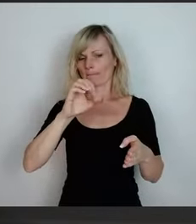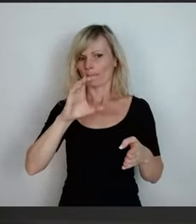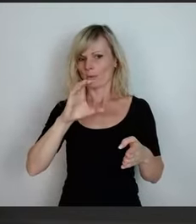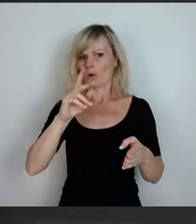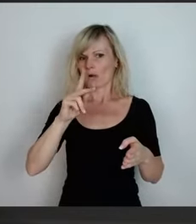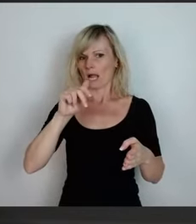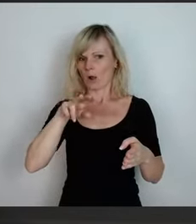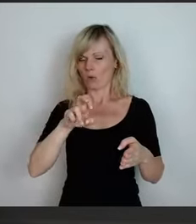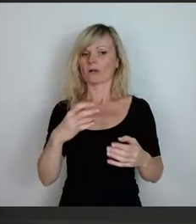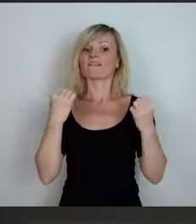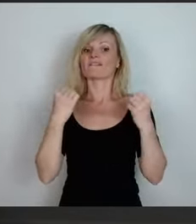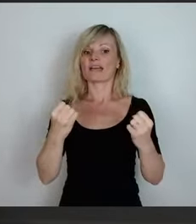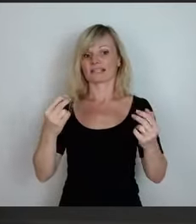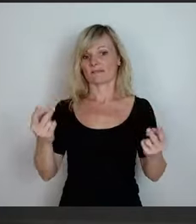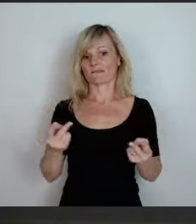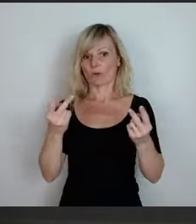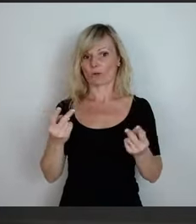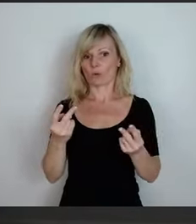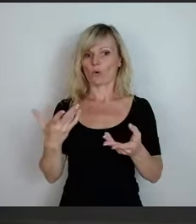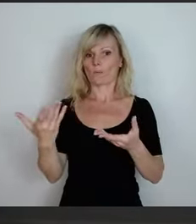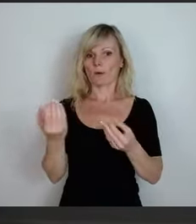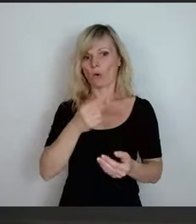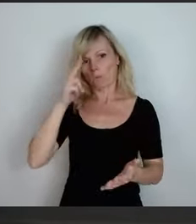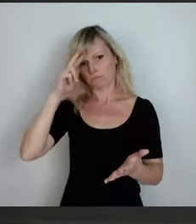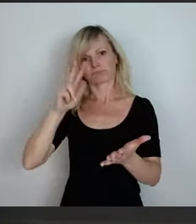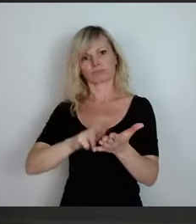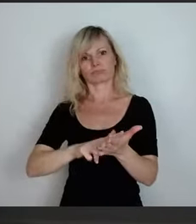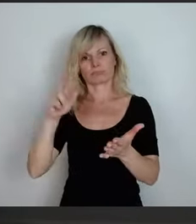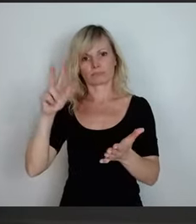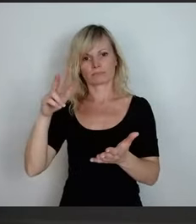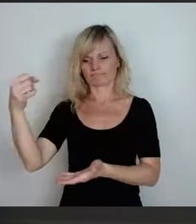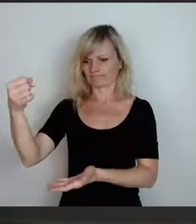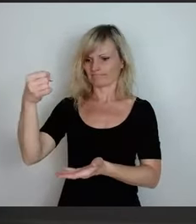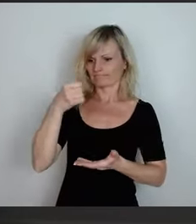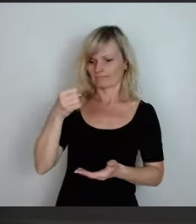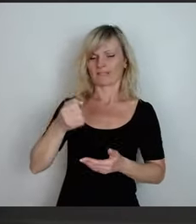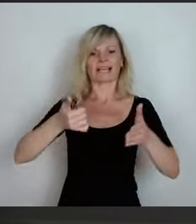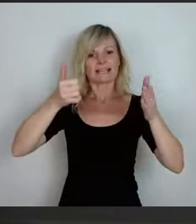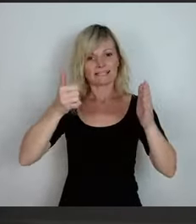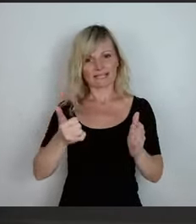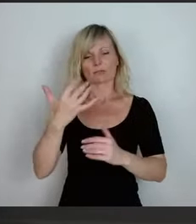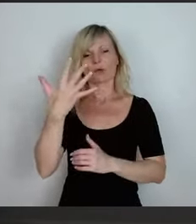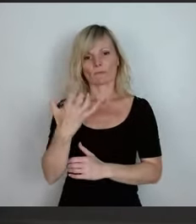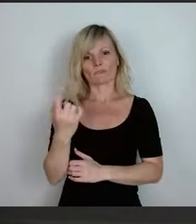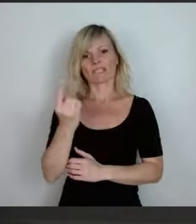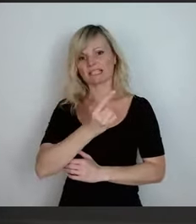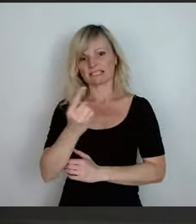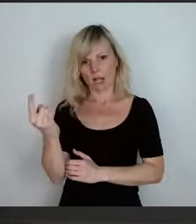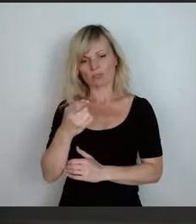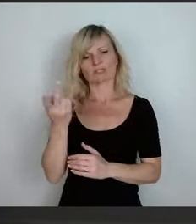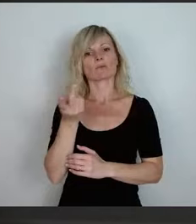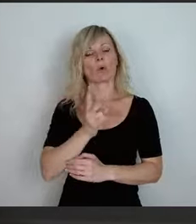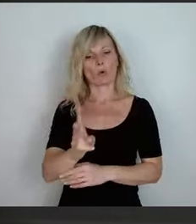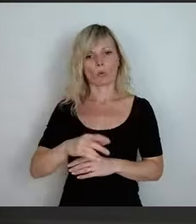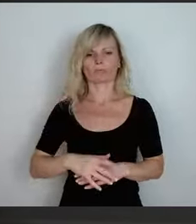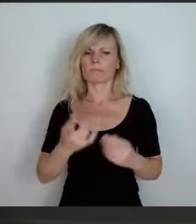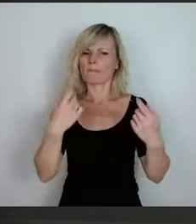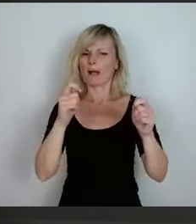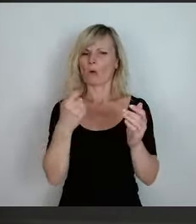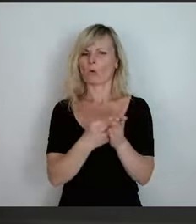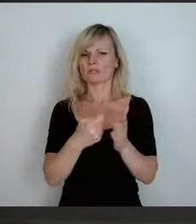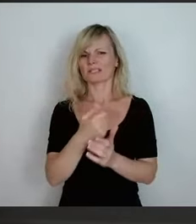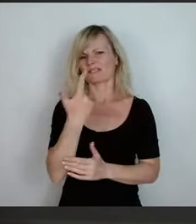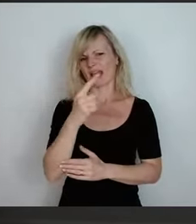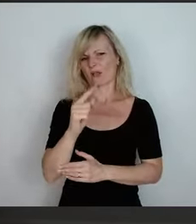die ist zugesagt von ca. 650.000 Euro. Die Baukosten wären so 2,2 Millionen